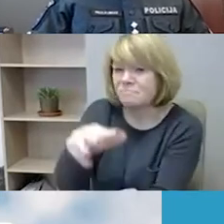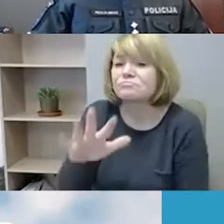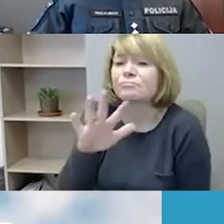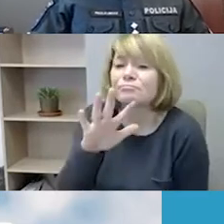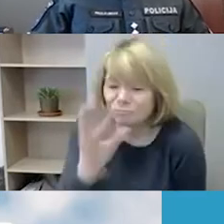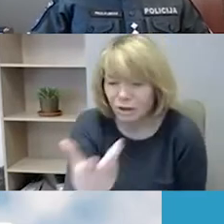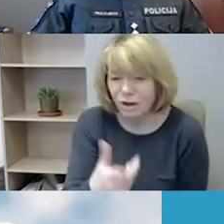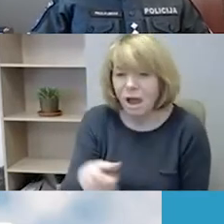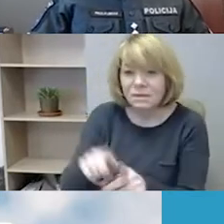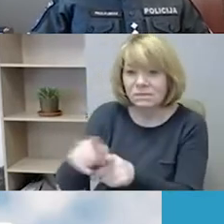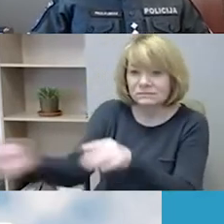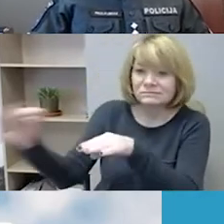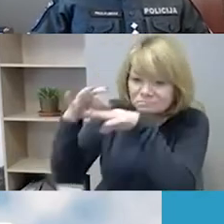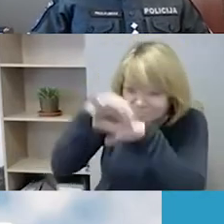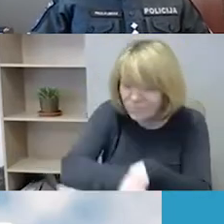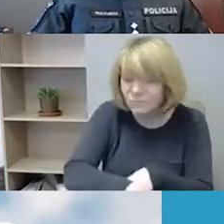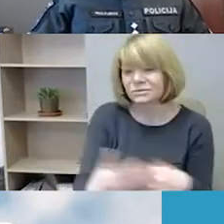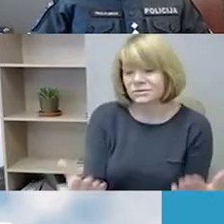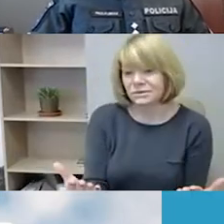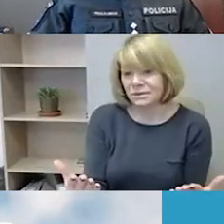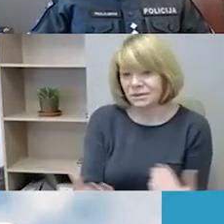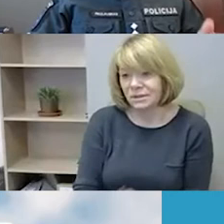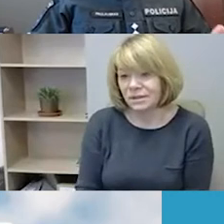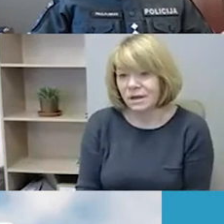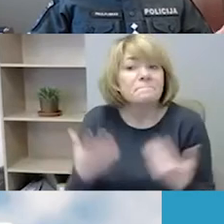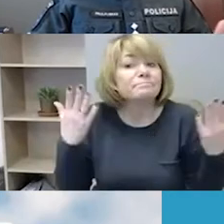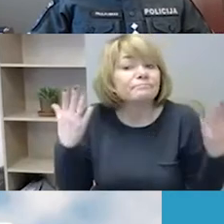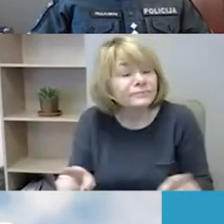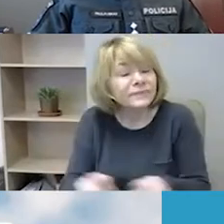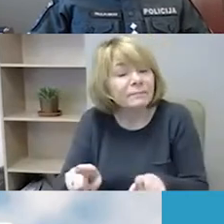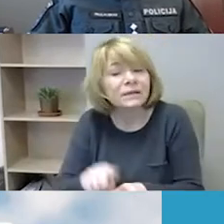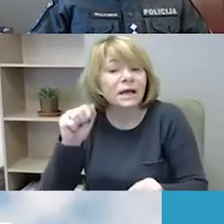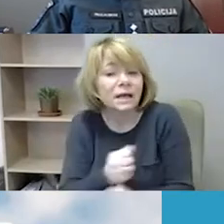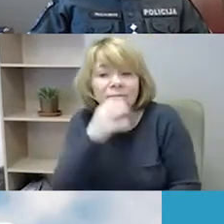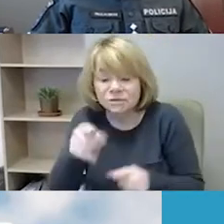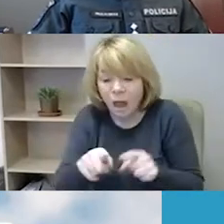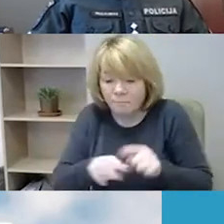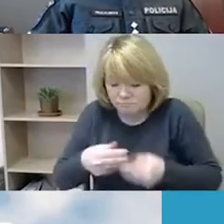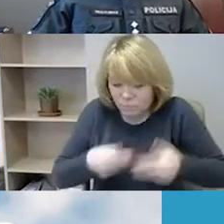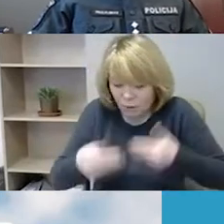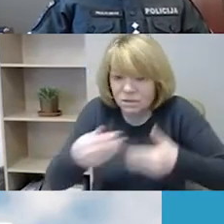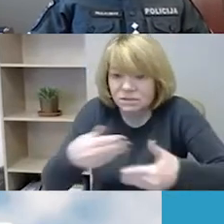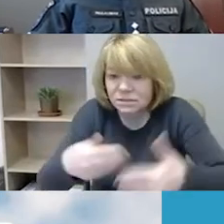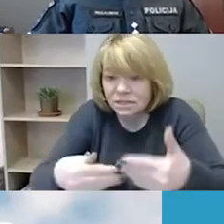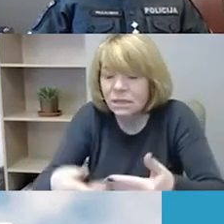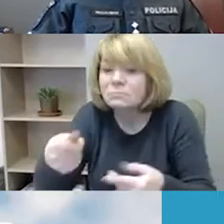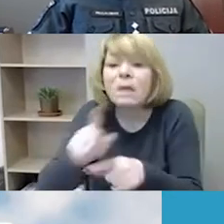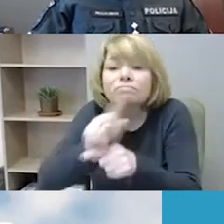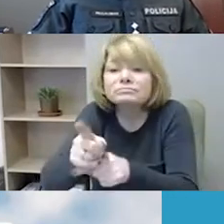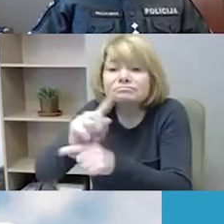įpatraukti atsakomybę. Tai be to reikia pasakyti, kad tai yra procesas, kuris yra ženkliai greitesnis,